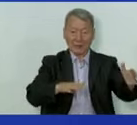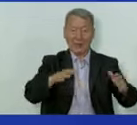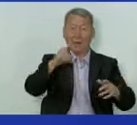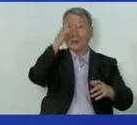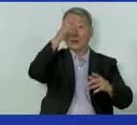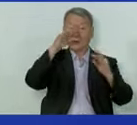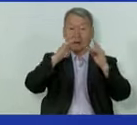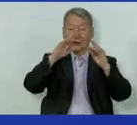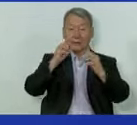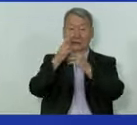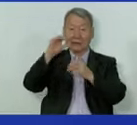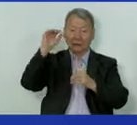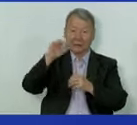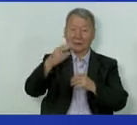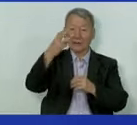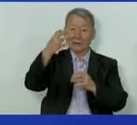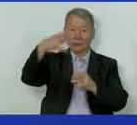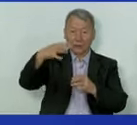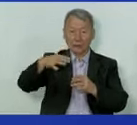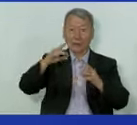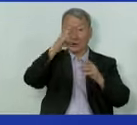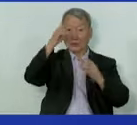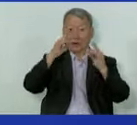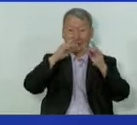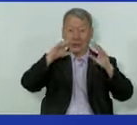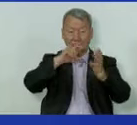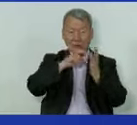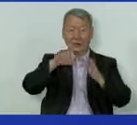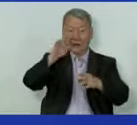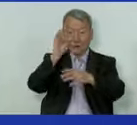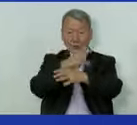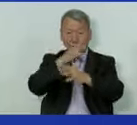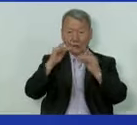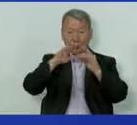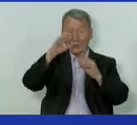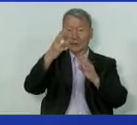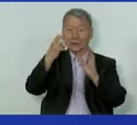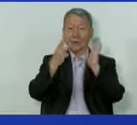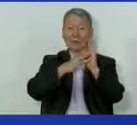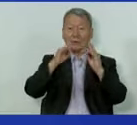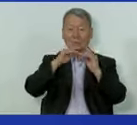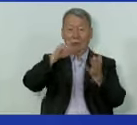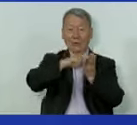дневные стационары 12 340 мест и ночные стационары 308.